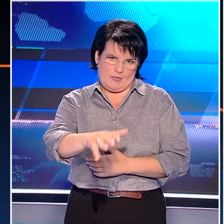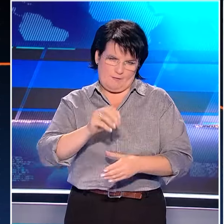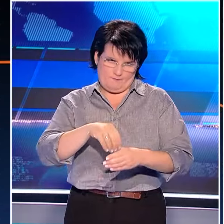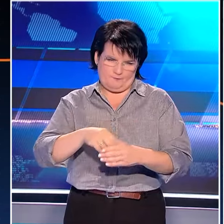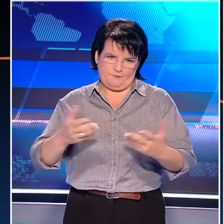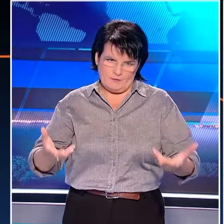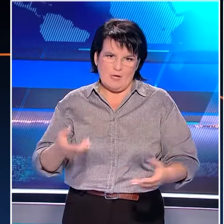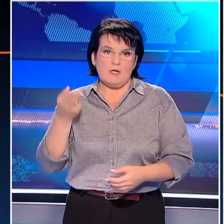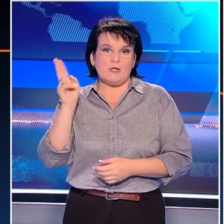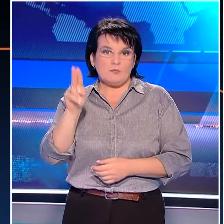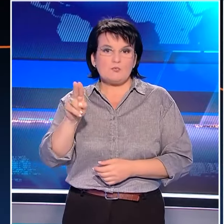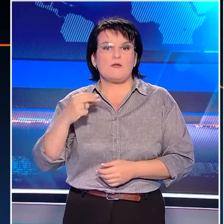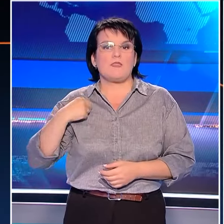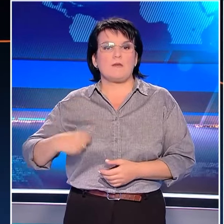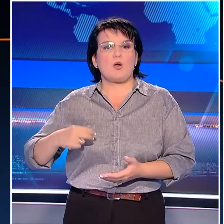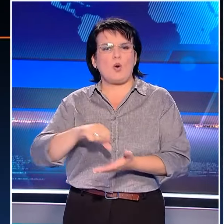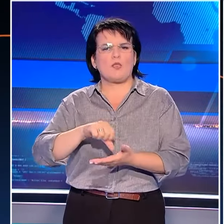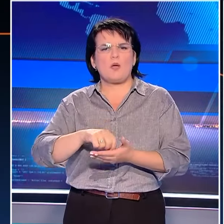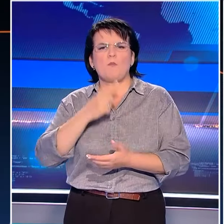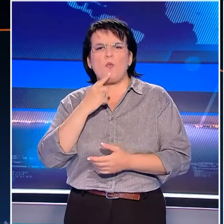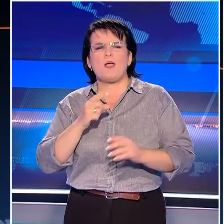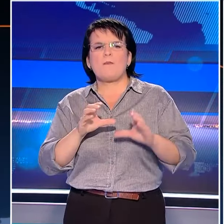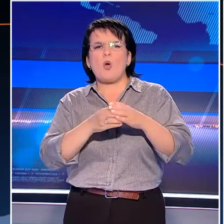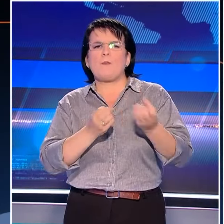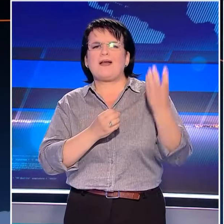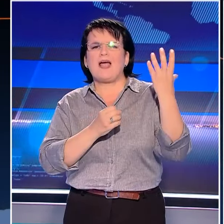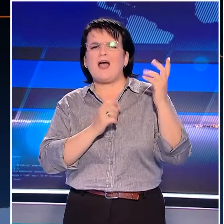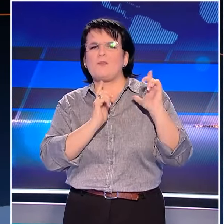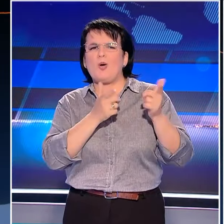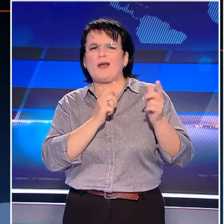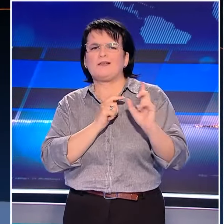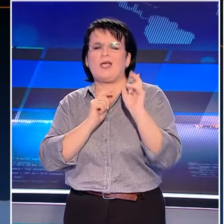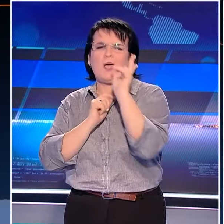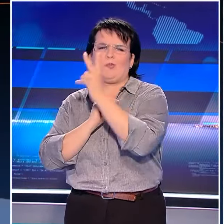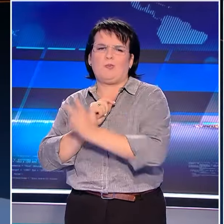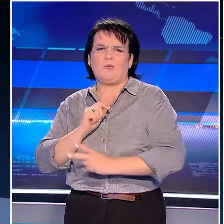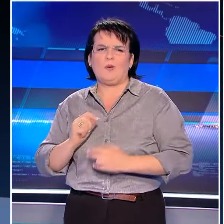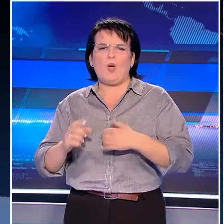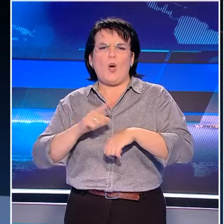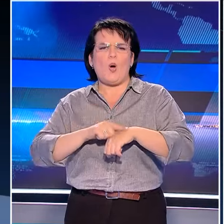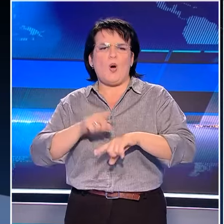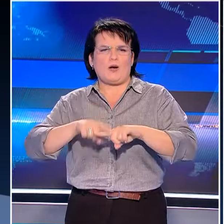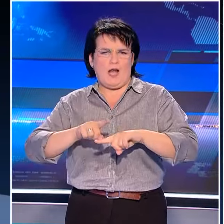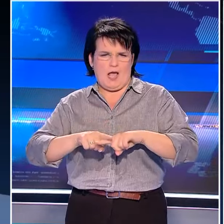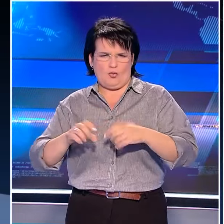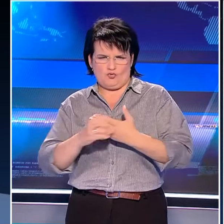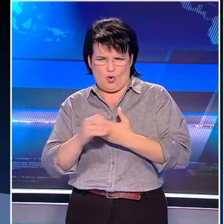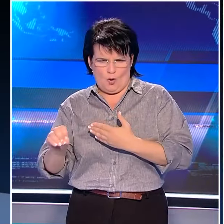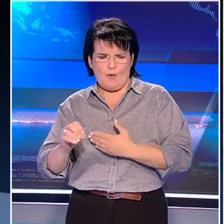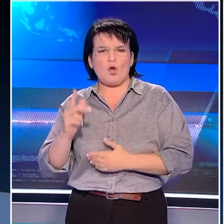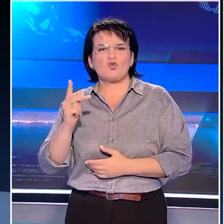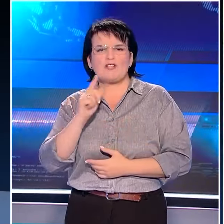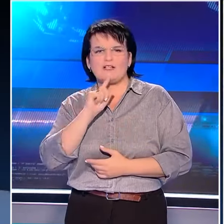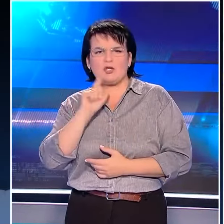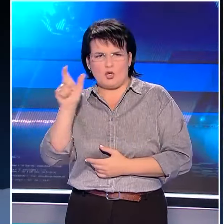την υποψηφιότητα του Δημάρχου Αθηναίων που έχει δεχθεί η γαλάζια πυρά μίλησε στην εκπομπή «Ωρα Ελλάδος» ο Οδυσσέας Κωνσταντινόπουλος που πρώτος